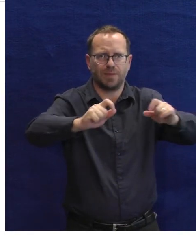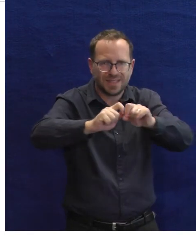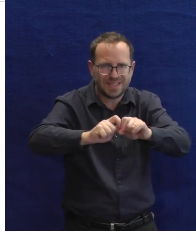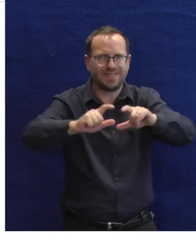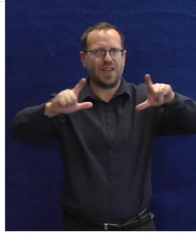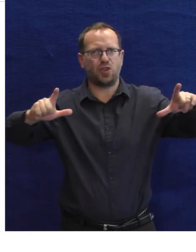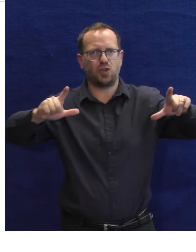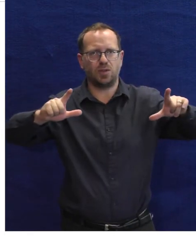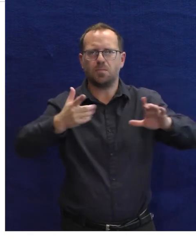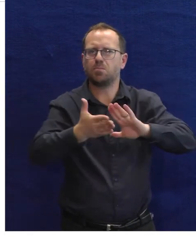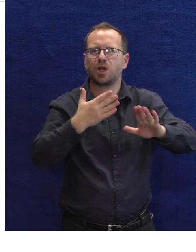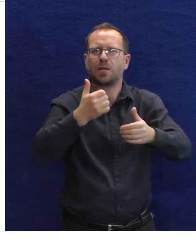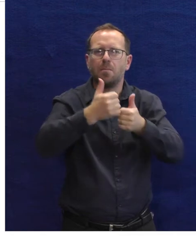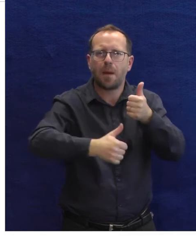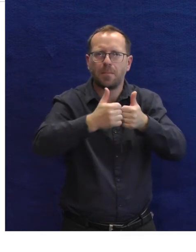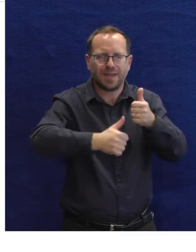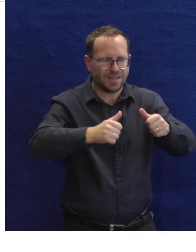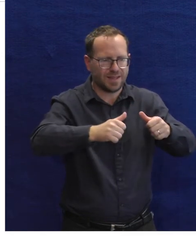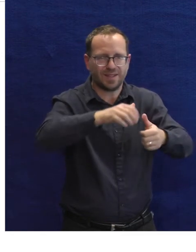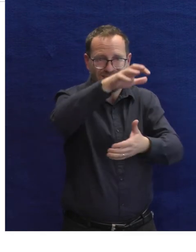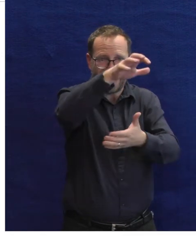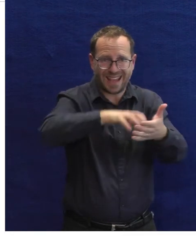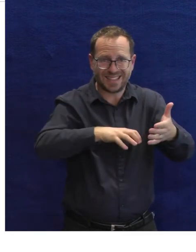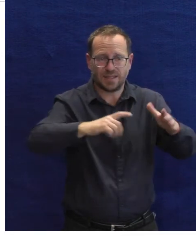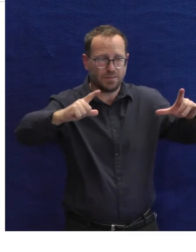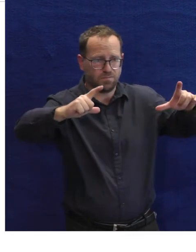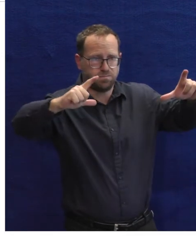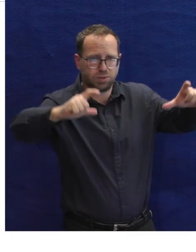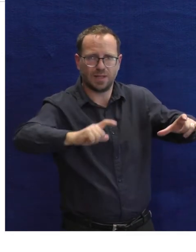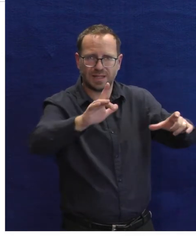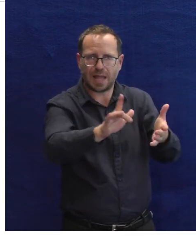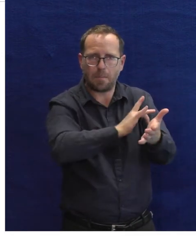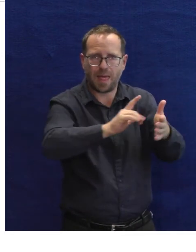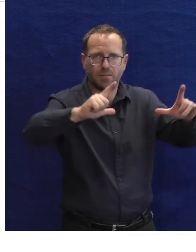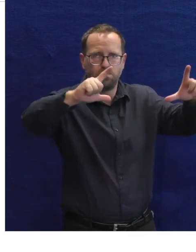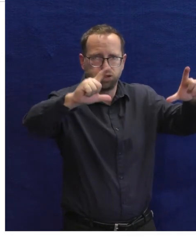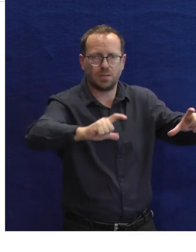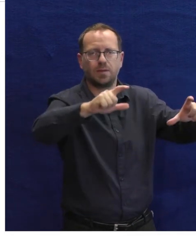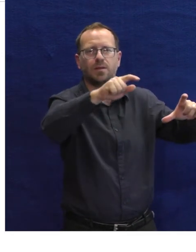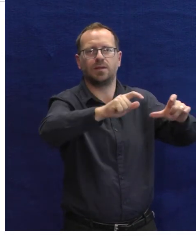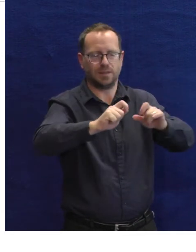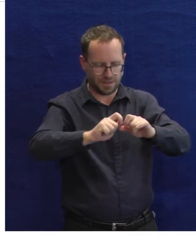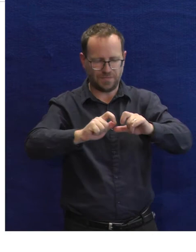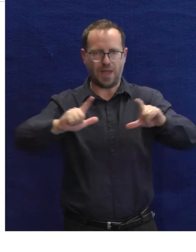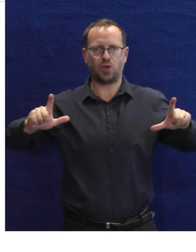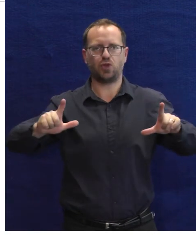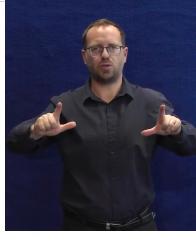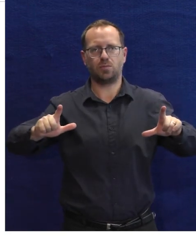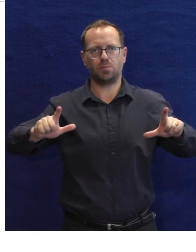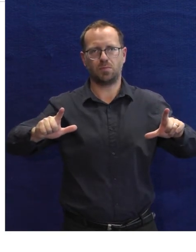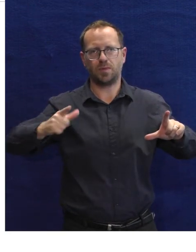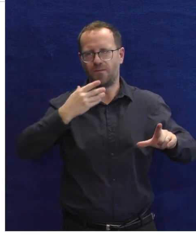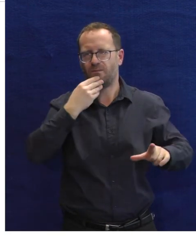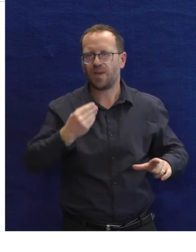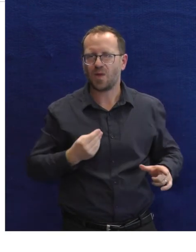například tabletu. Vše, co si chcete vyzkoušet, nevíte, jakou velikost třeba bude vhodná pro vás použít,